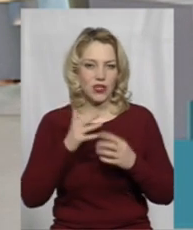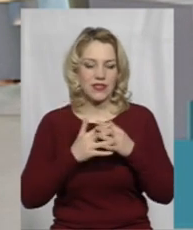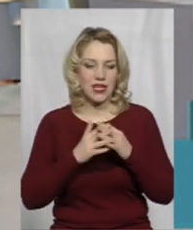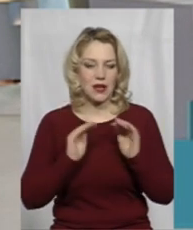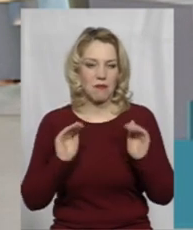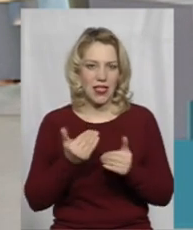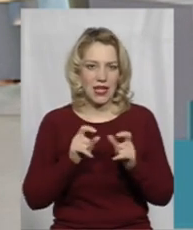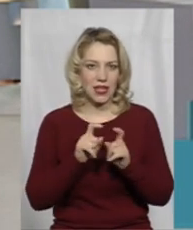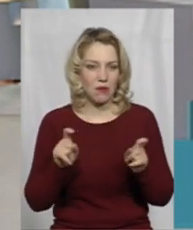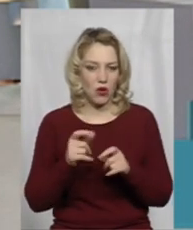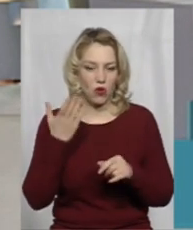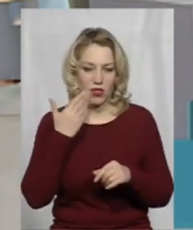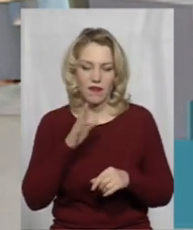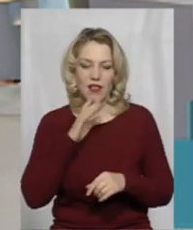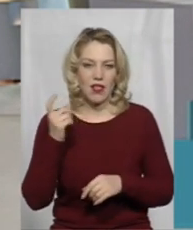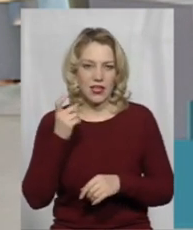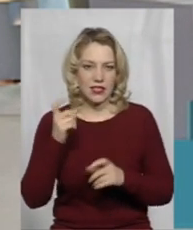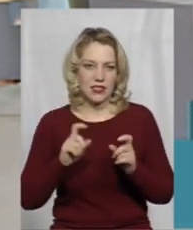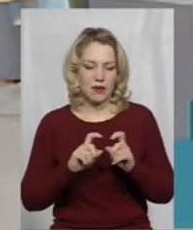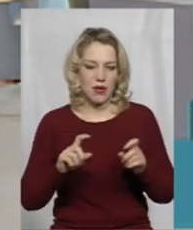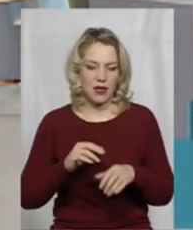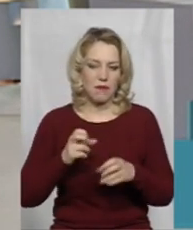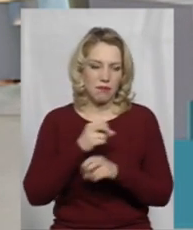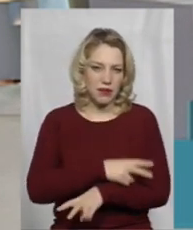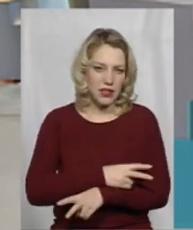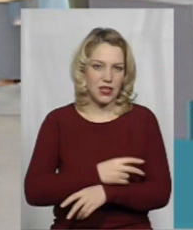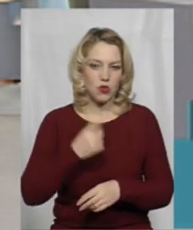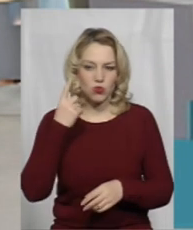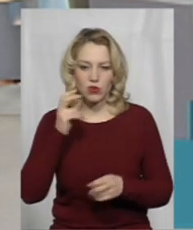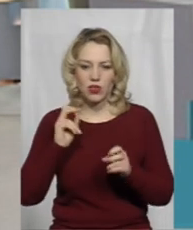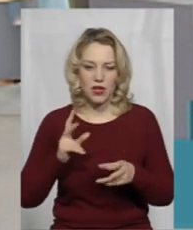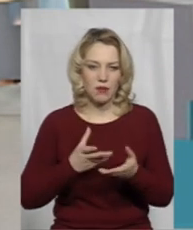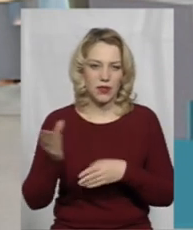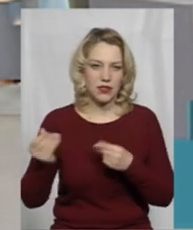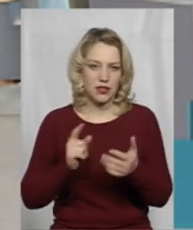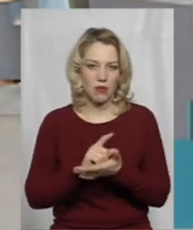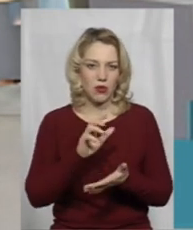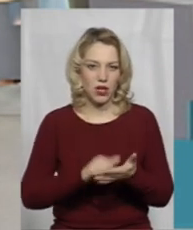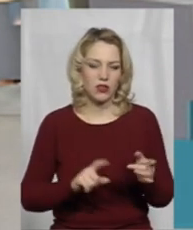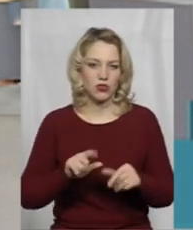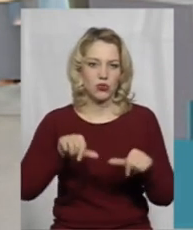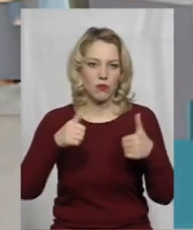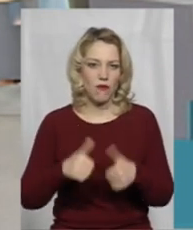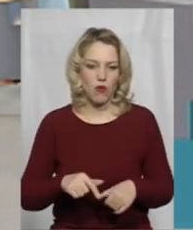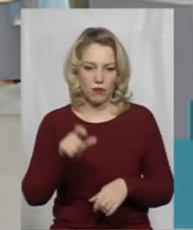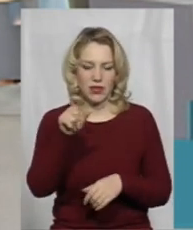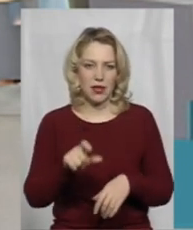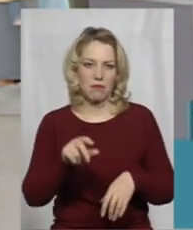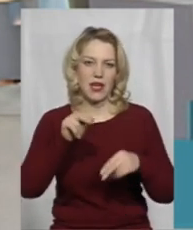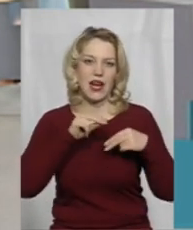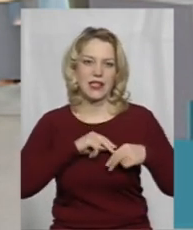Коли садиться власниця магазину. Бідно викручується, щоб тільки сплатити її податки. Щоб оформити працівника